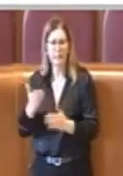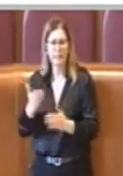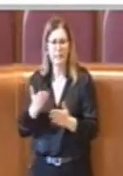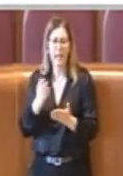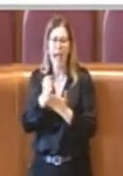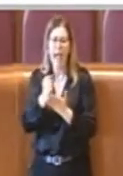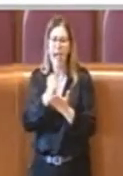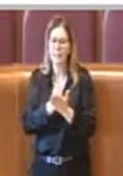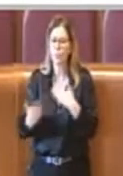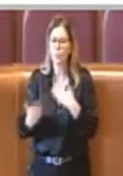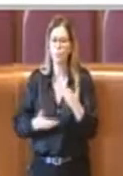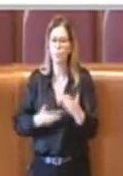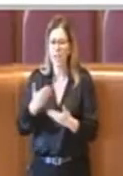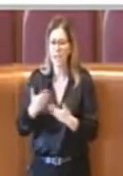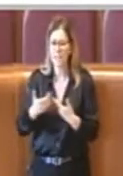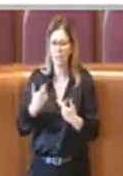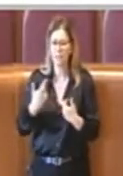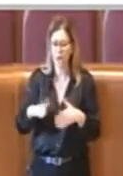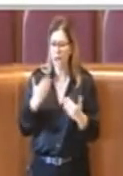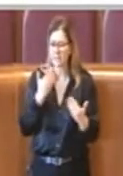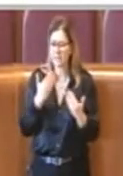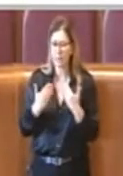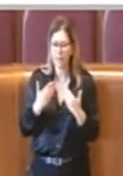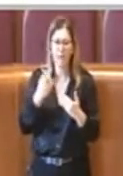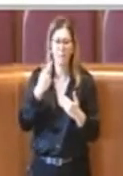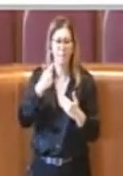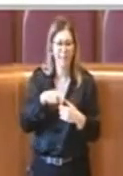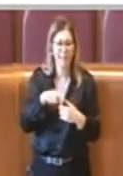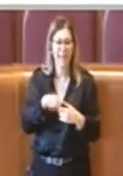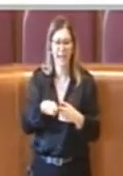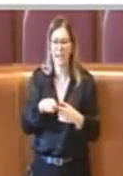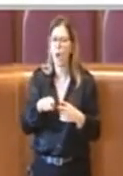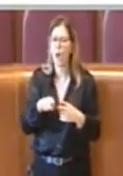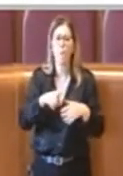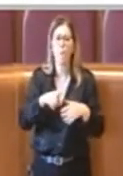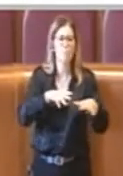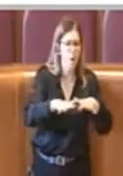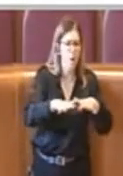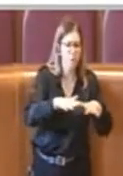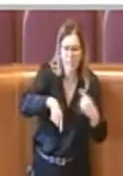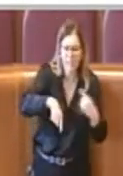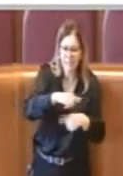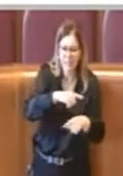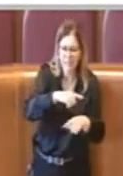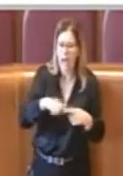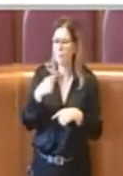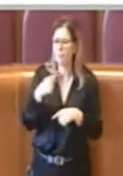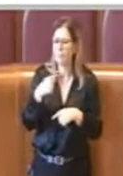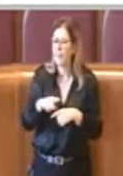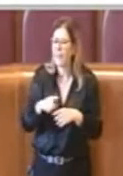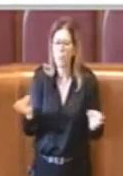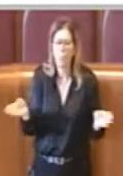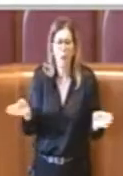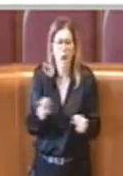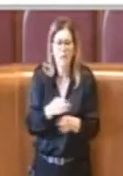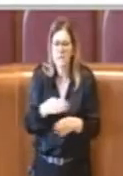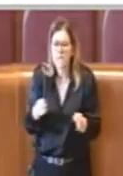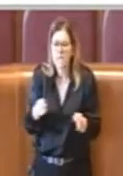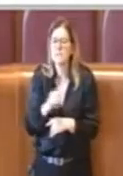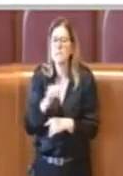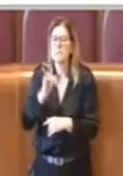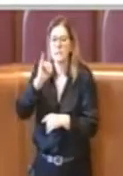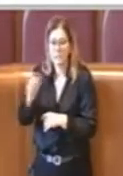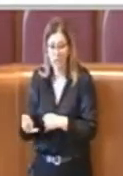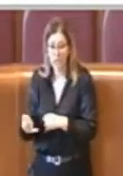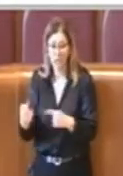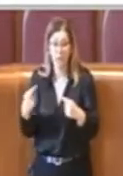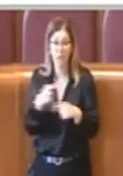'Assemblea sulla mobilità, sui tavolini, su ogni cosa. Viceversa questa mozione che andava a toccare un